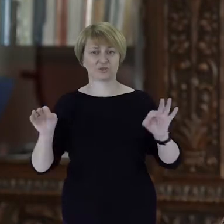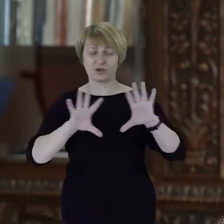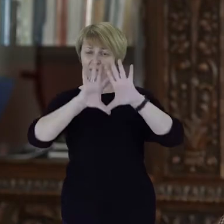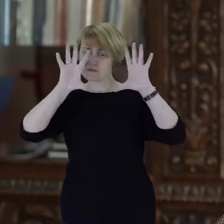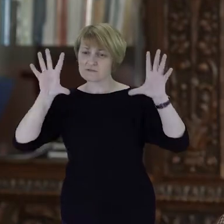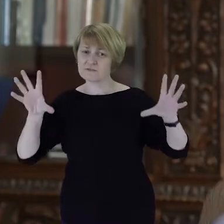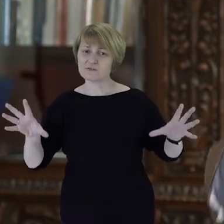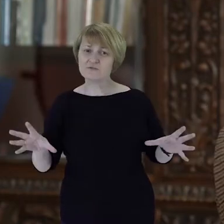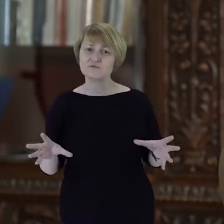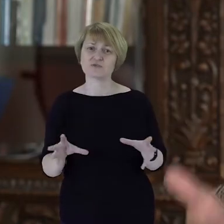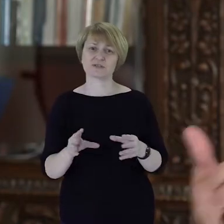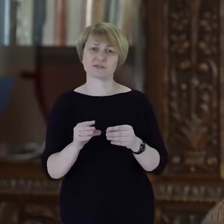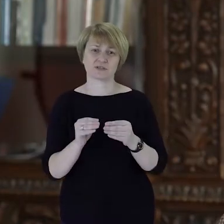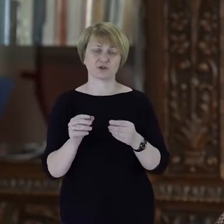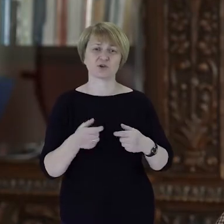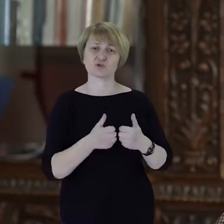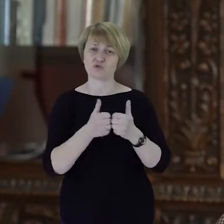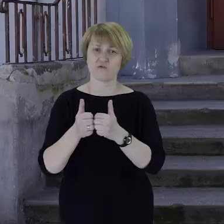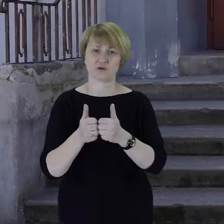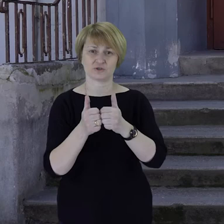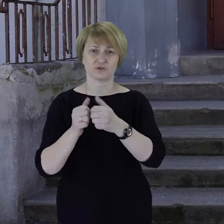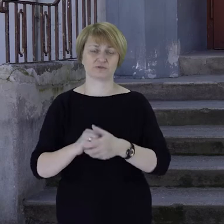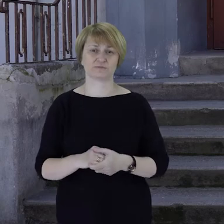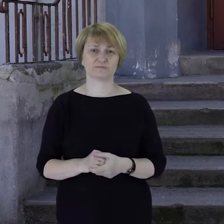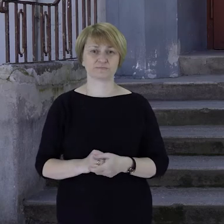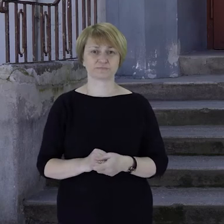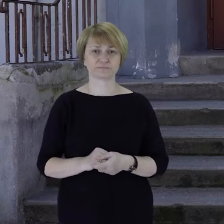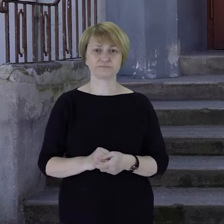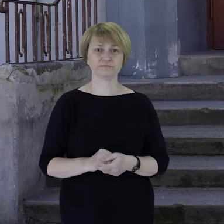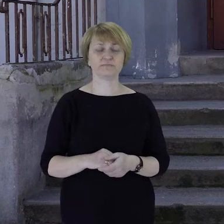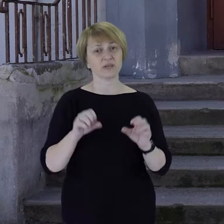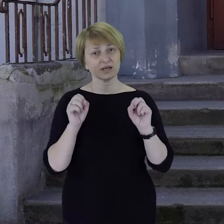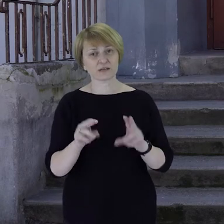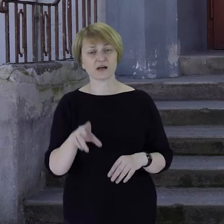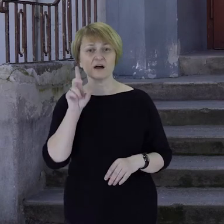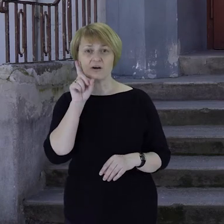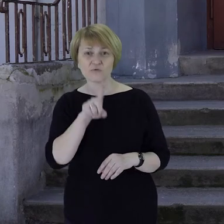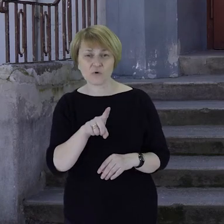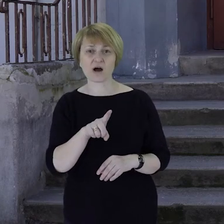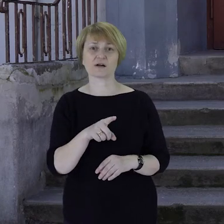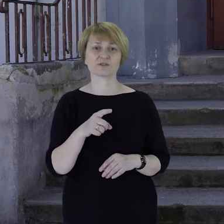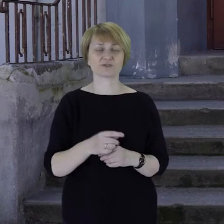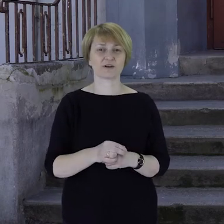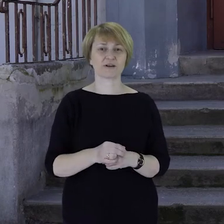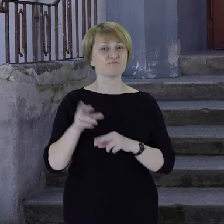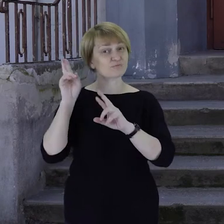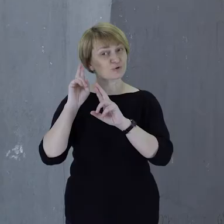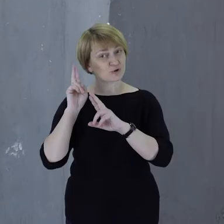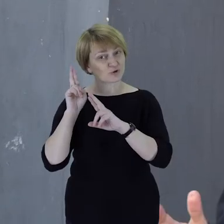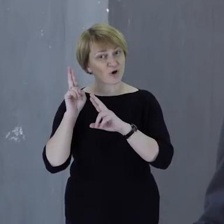wszystkim towarzyszyć. I tak właśnie brzmią prawdy,